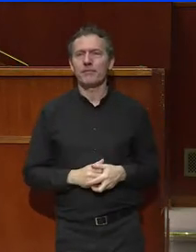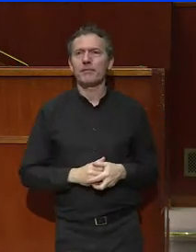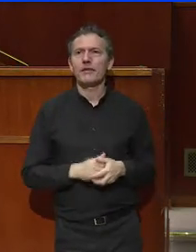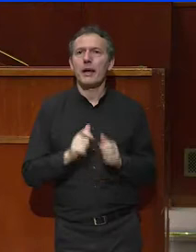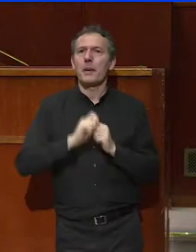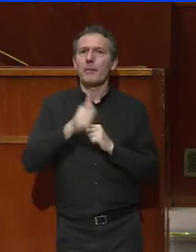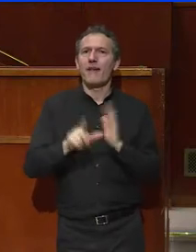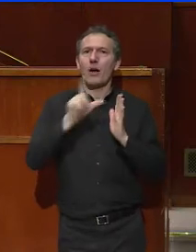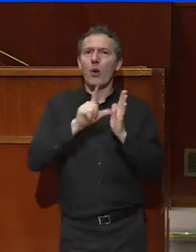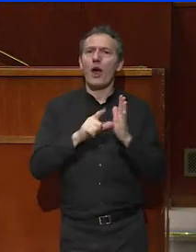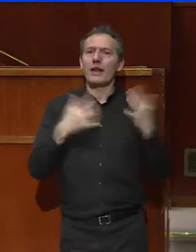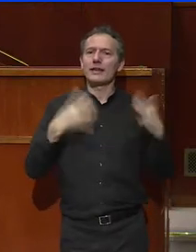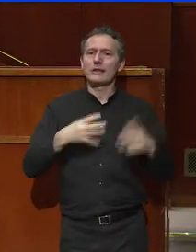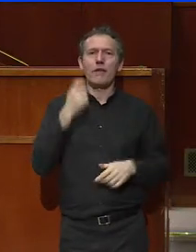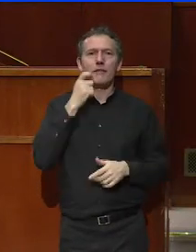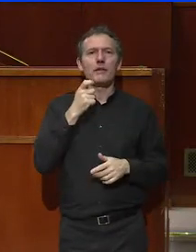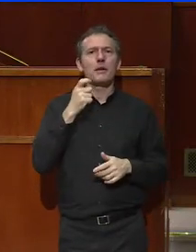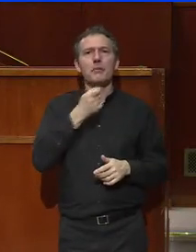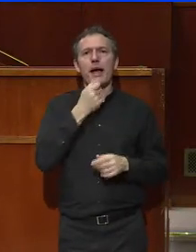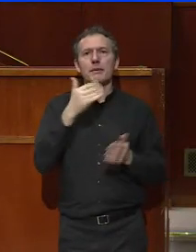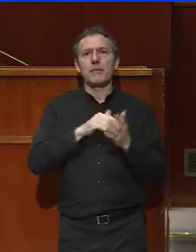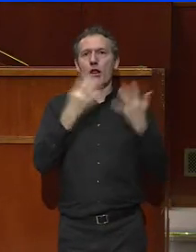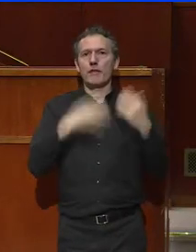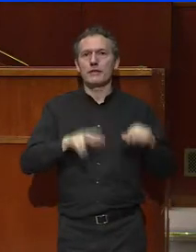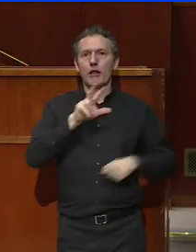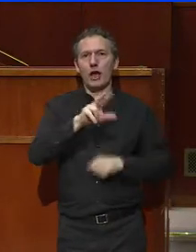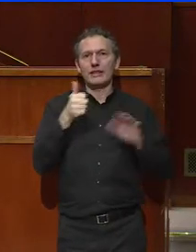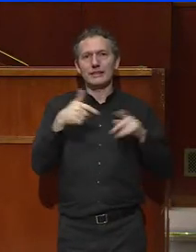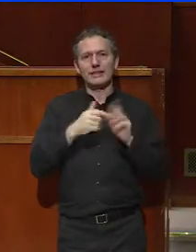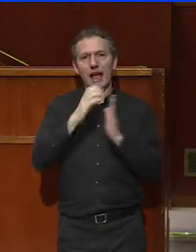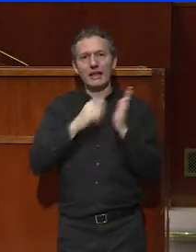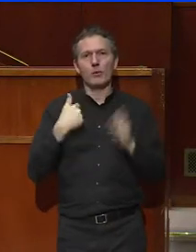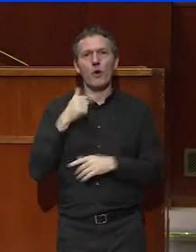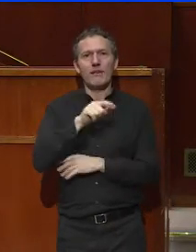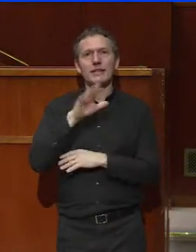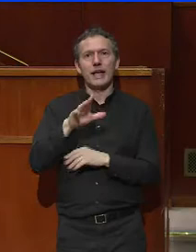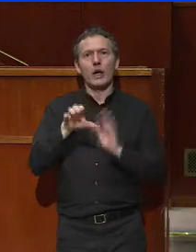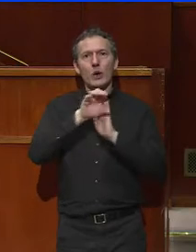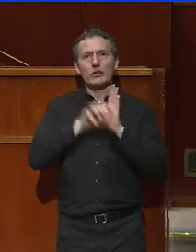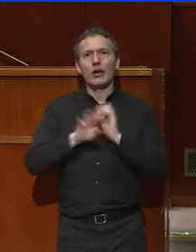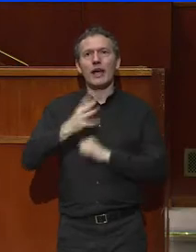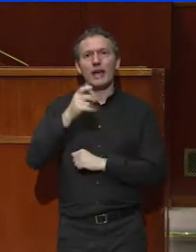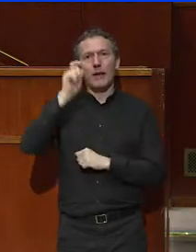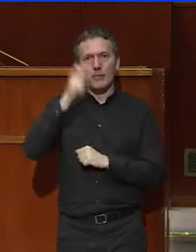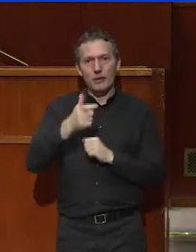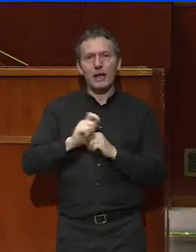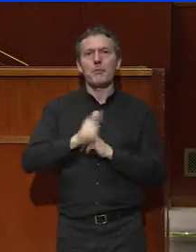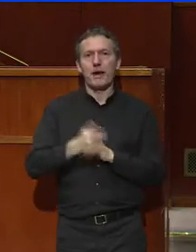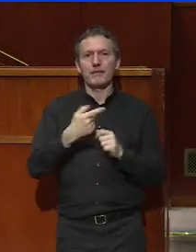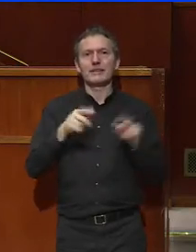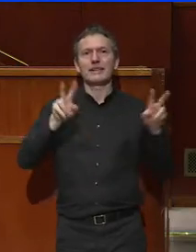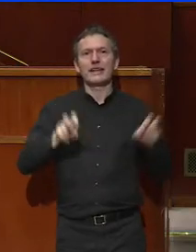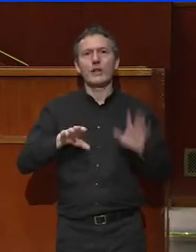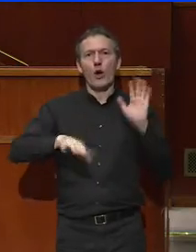il y eu la loi du 19 mars 1936. L'inscription à l'article 25 de la Constitution de la 4e République. Et enfin, le titre 11 de la 5e